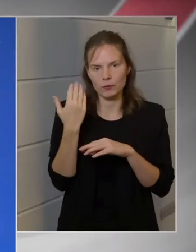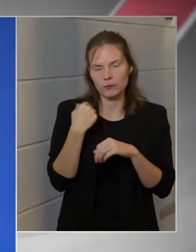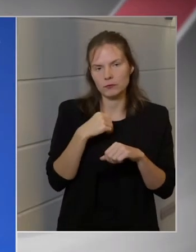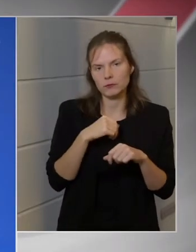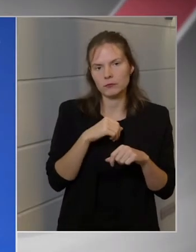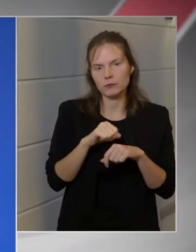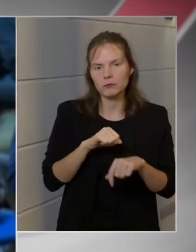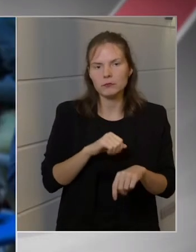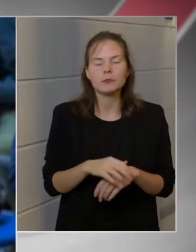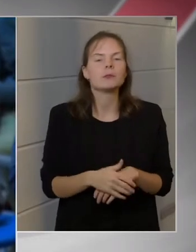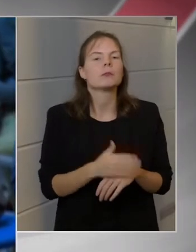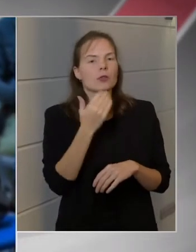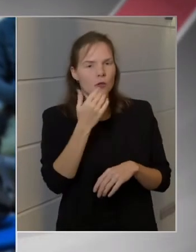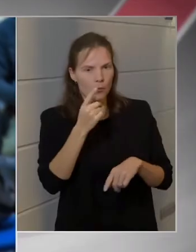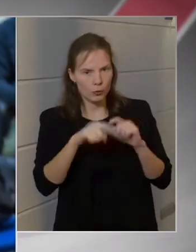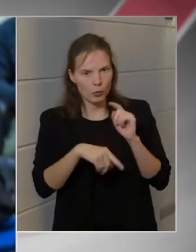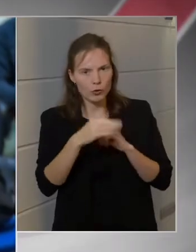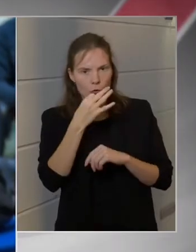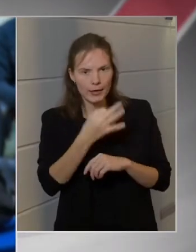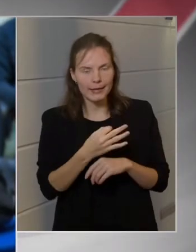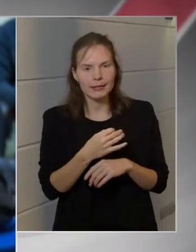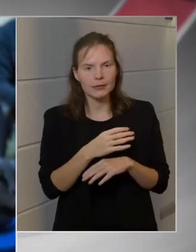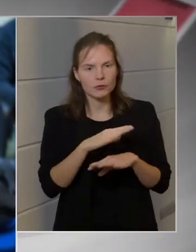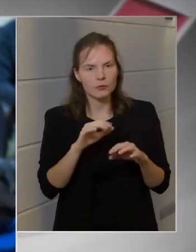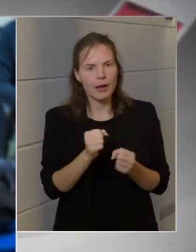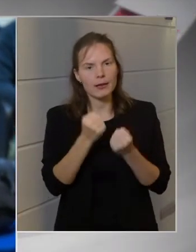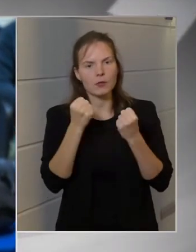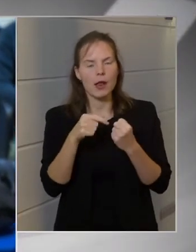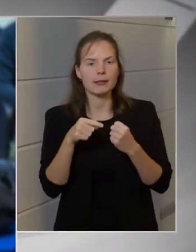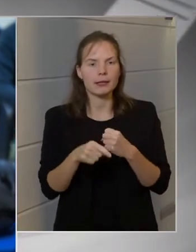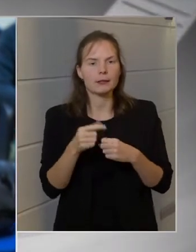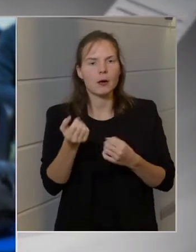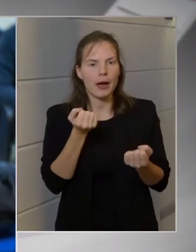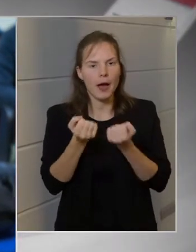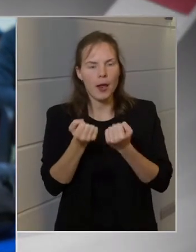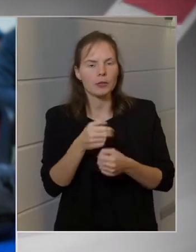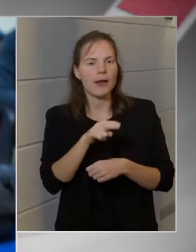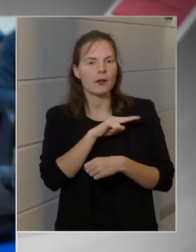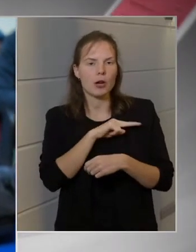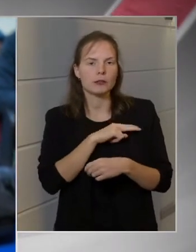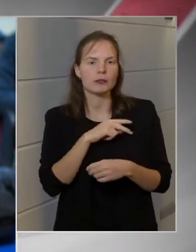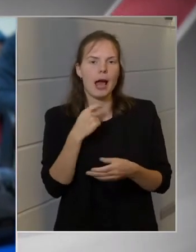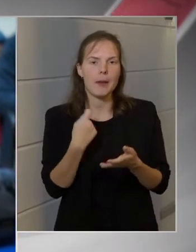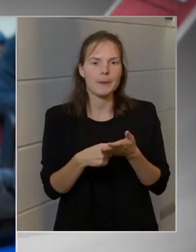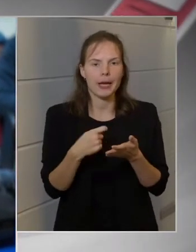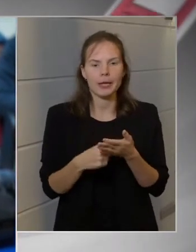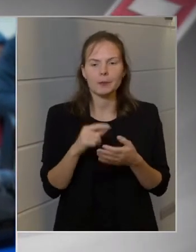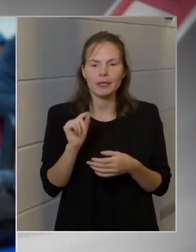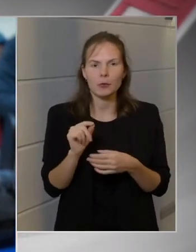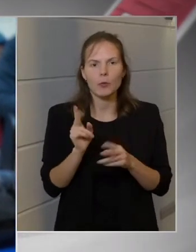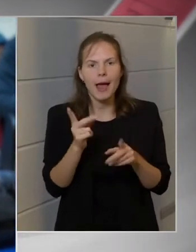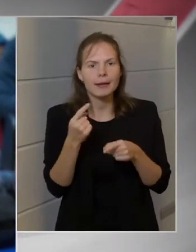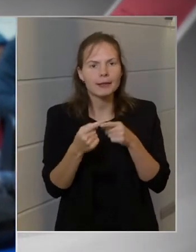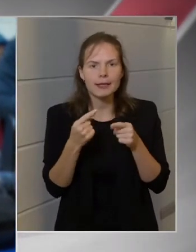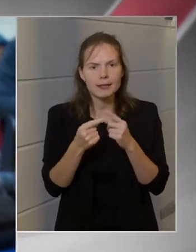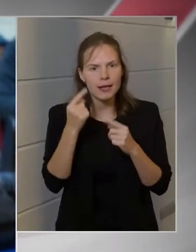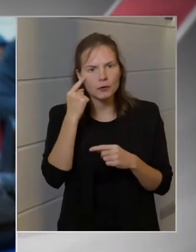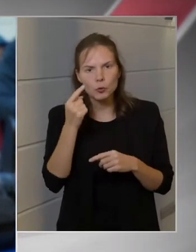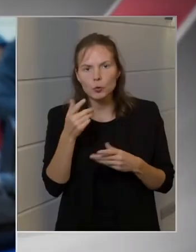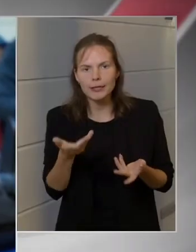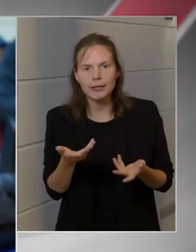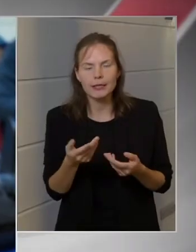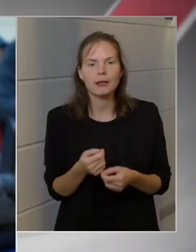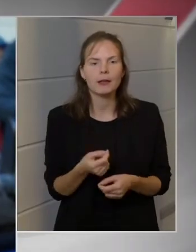Köszönöm. Még egy utolsó kérdés. Megszületett a megállapodások garantált bérminimumról. Lehet ennek a részleteiről valamit tudni,